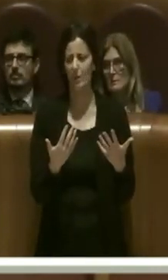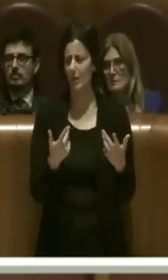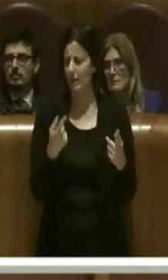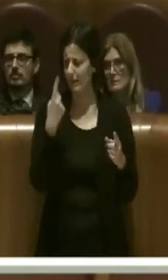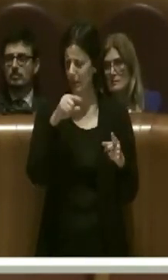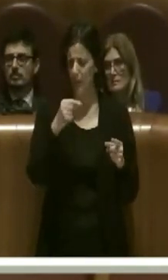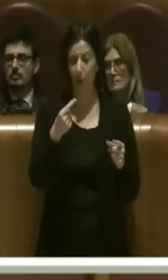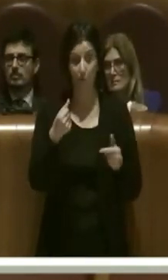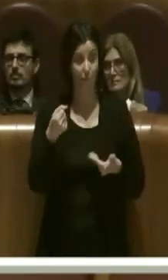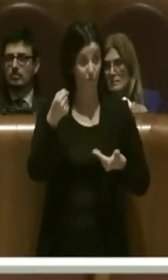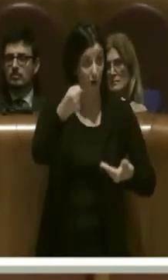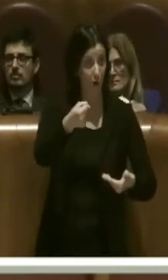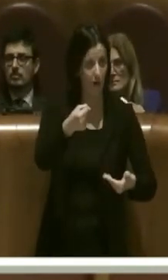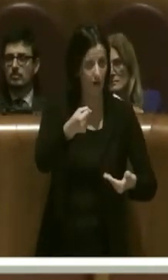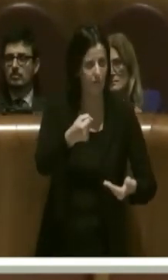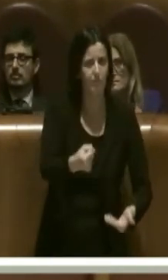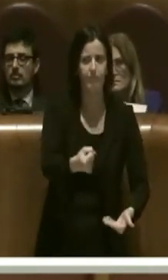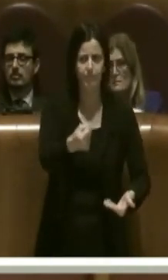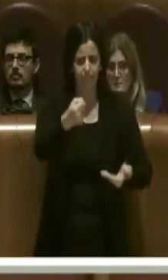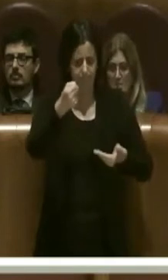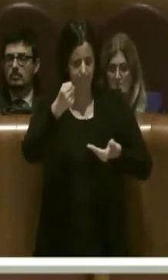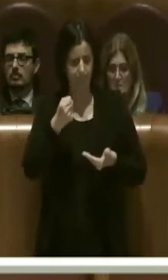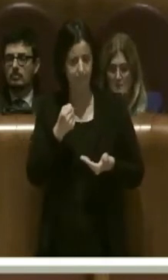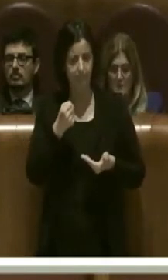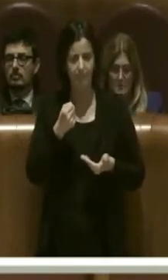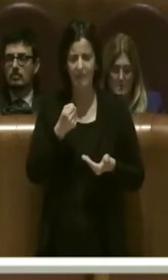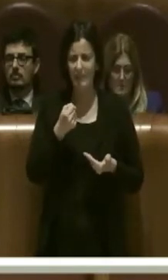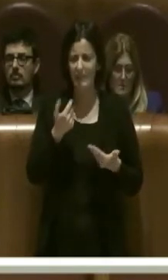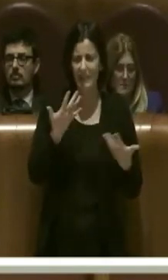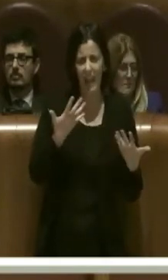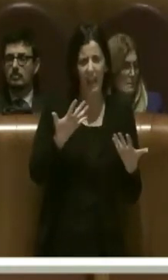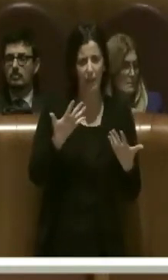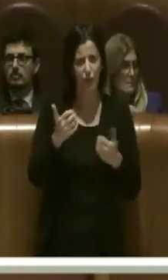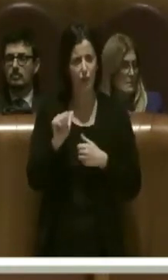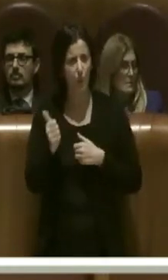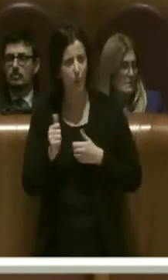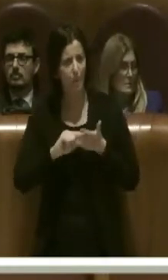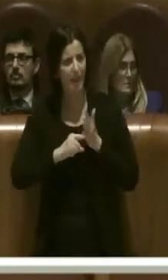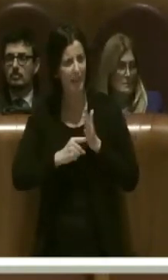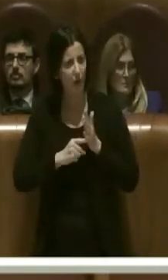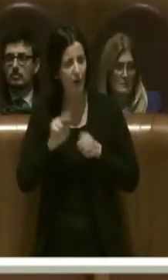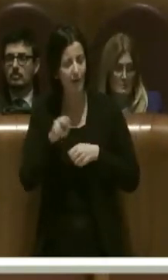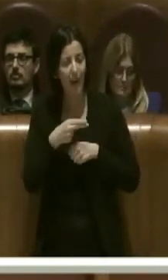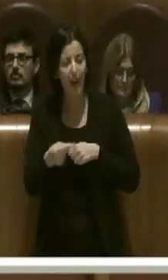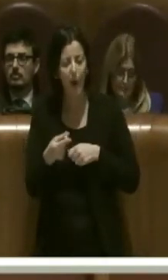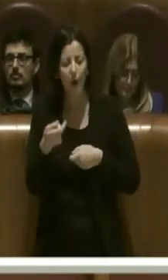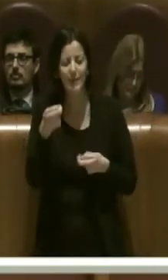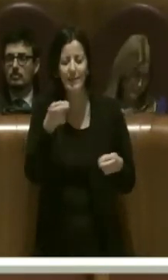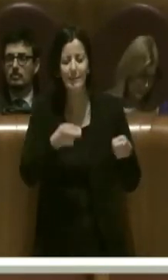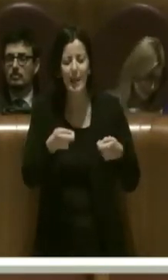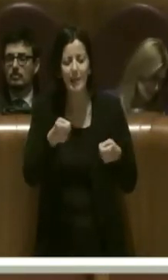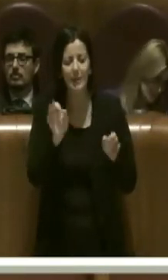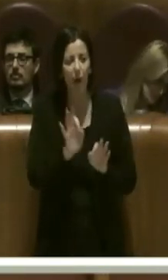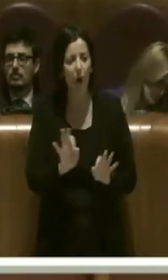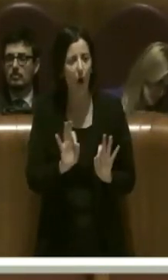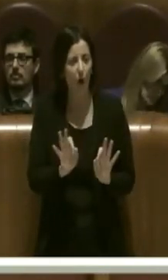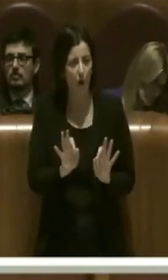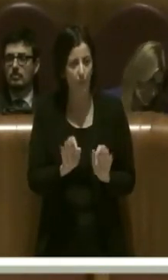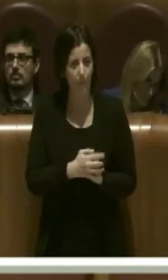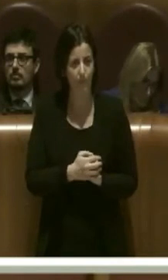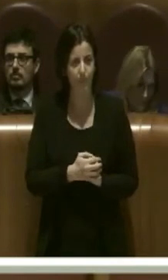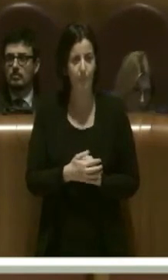come, credo, 10-11 milioni di euro non spesi. Di fondi che avevamo